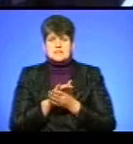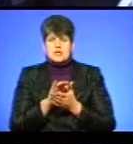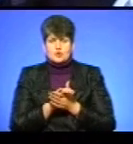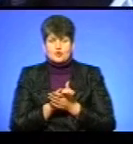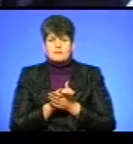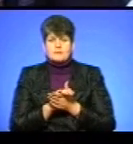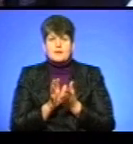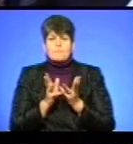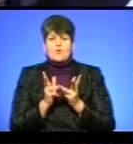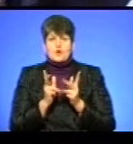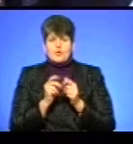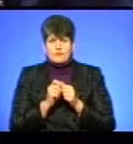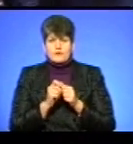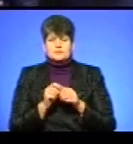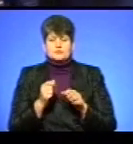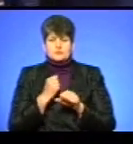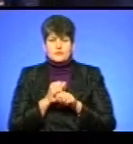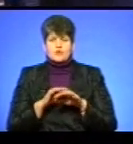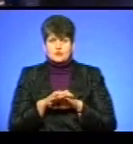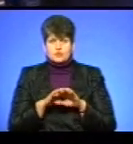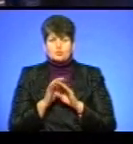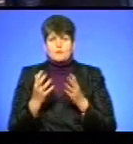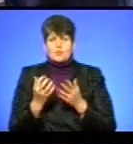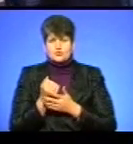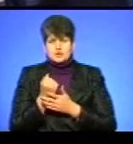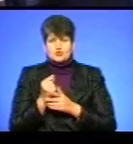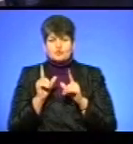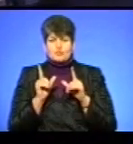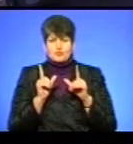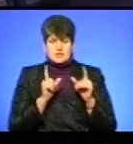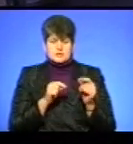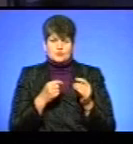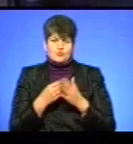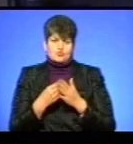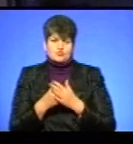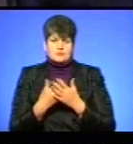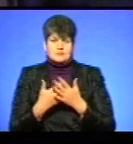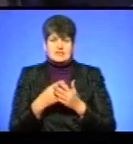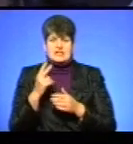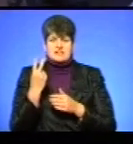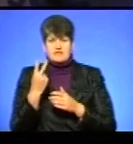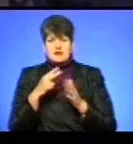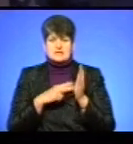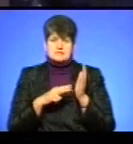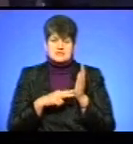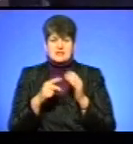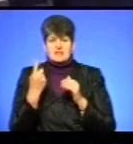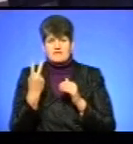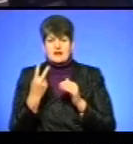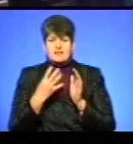по ній прорахував. Розрахунки зробив і виходить, що проїзд десь коштує 2,70-2,90.